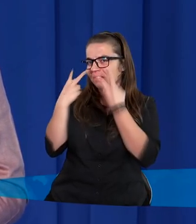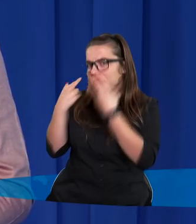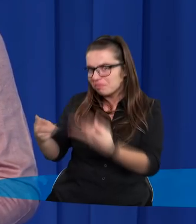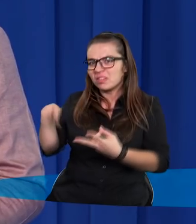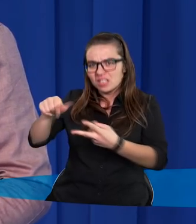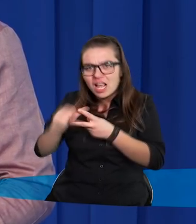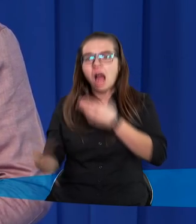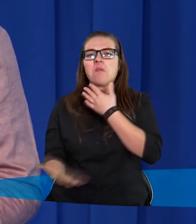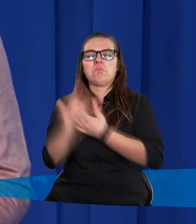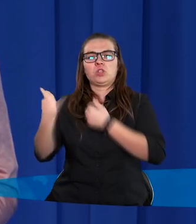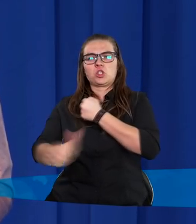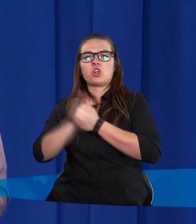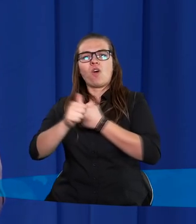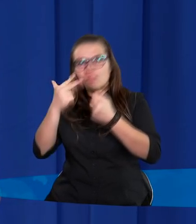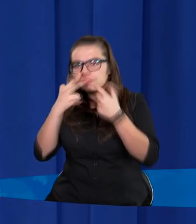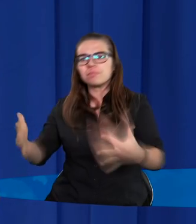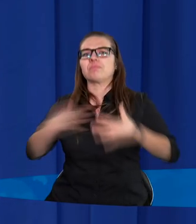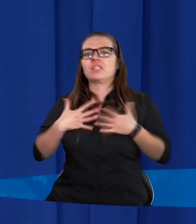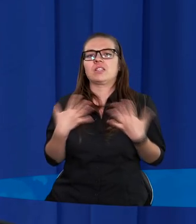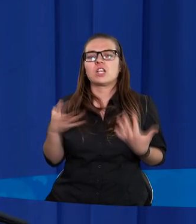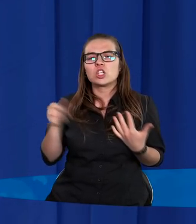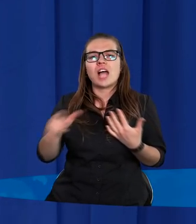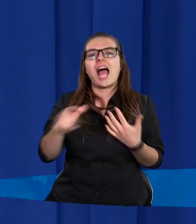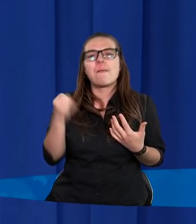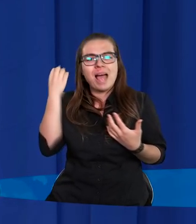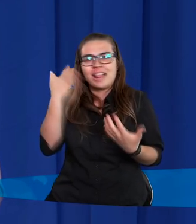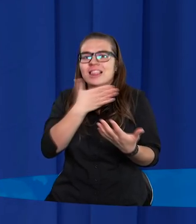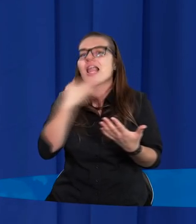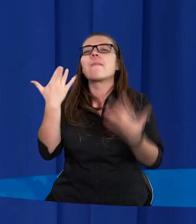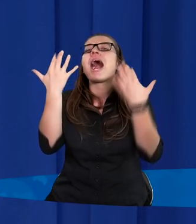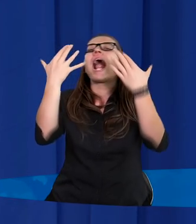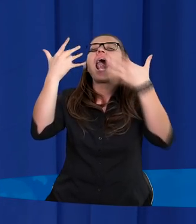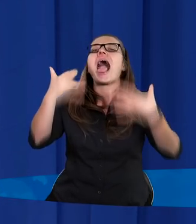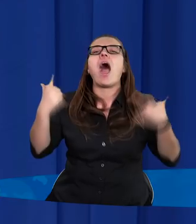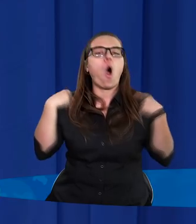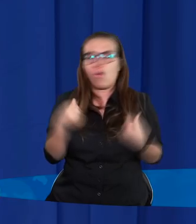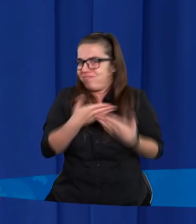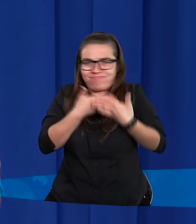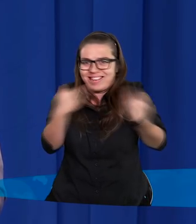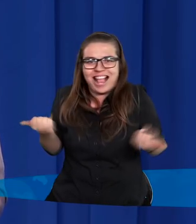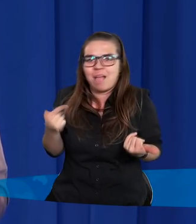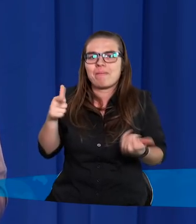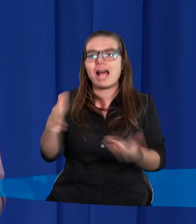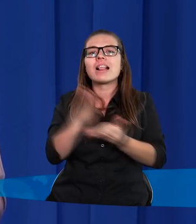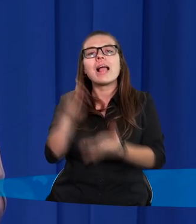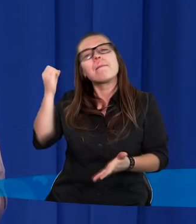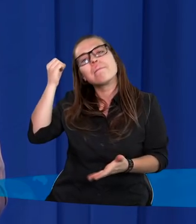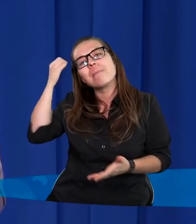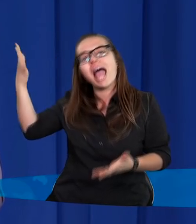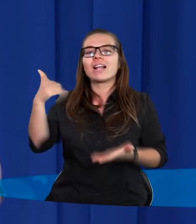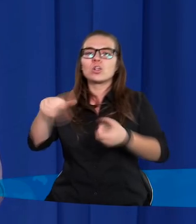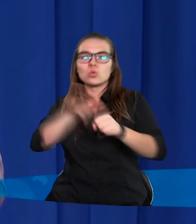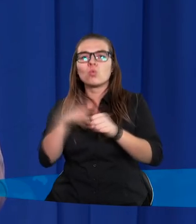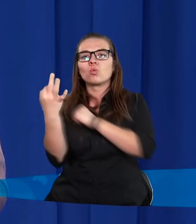otworzyć Ewangelię i przeczytać, ilu ich było. No i właśnie nie znajdziemy liczby, ilu ich było. To byli mędrcy, którzy studiowali